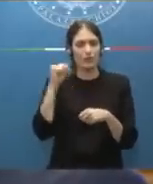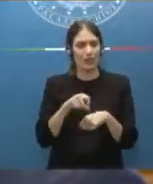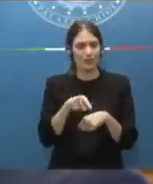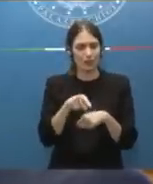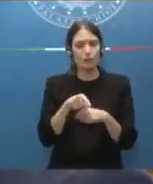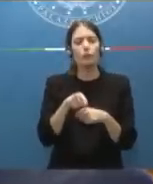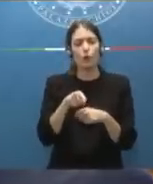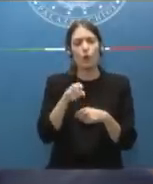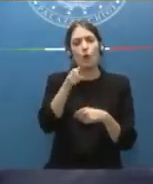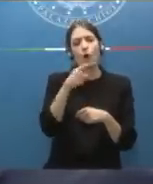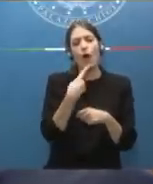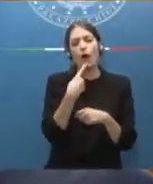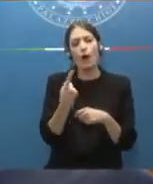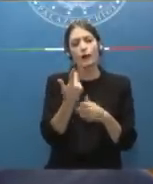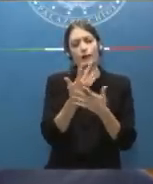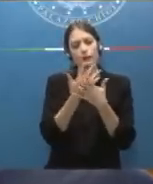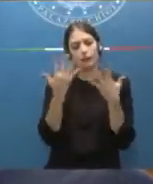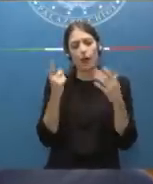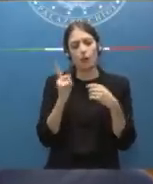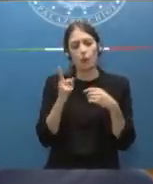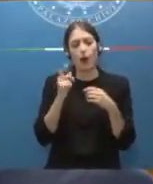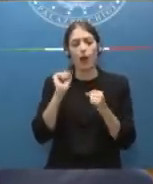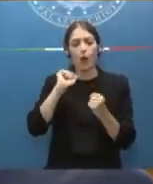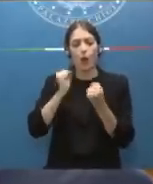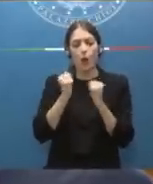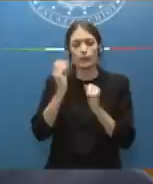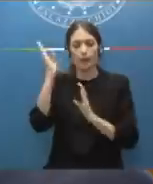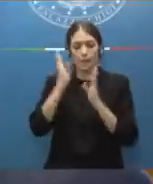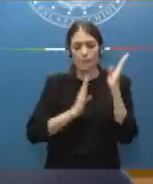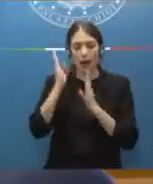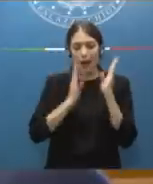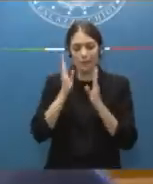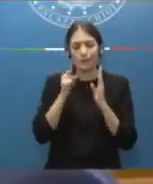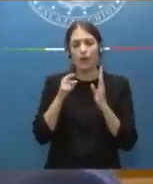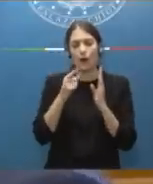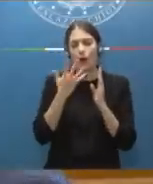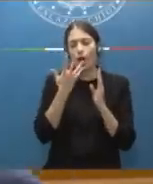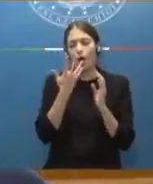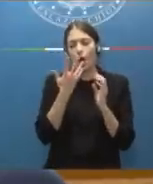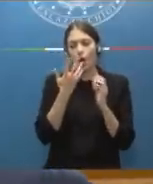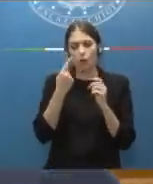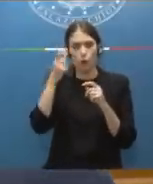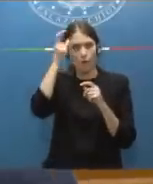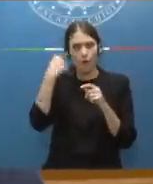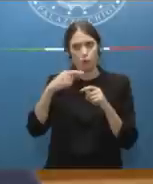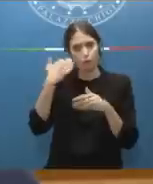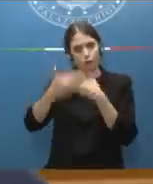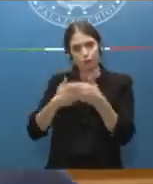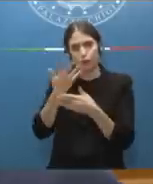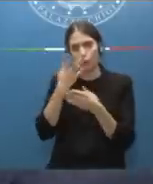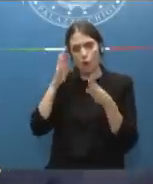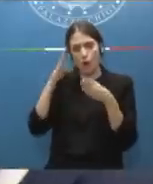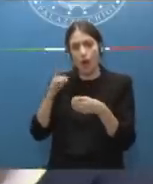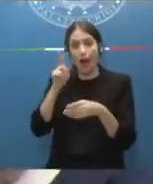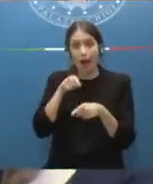ha dato la lotta alla mafia come orizzonte e obiettivo di questo governo. Volevo chiederle se anche questo va in questa